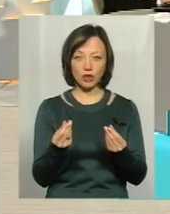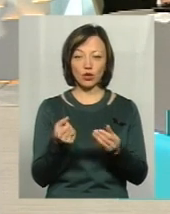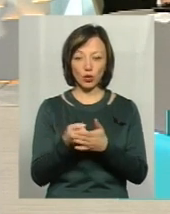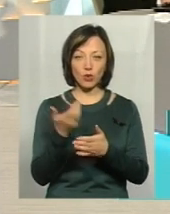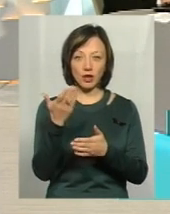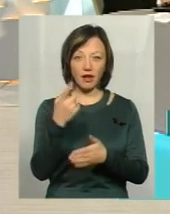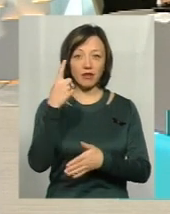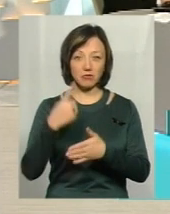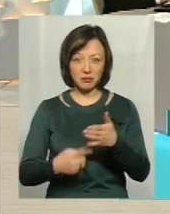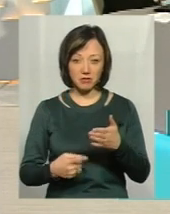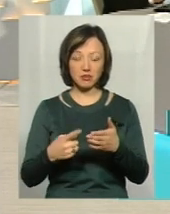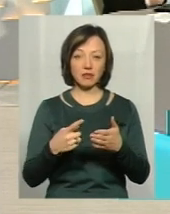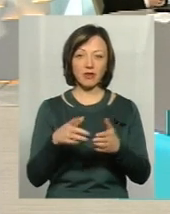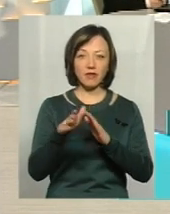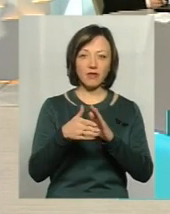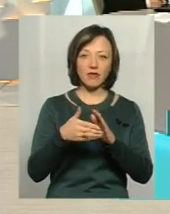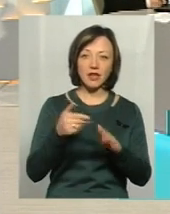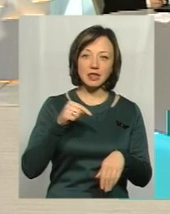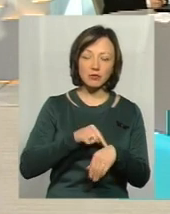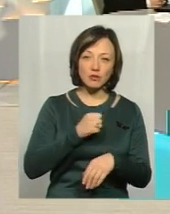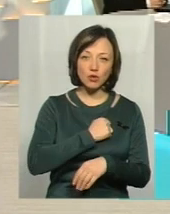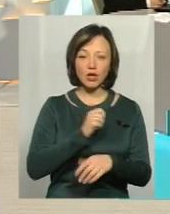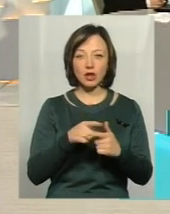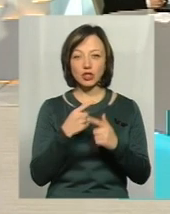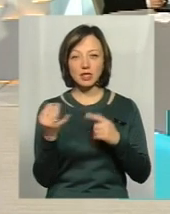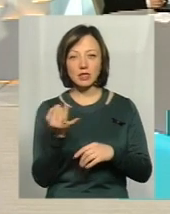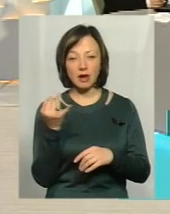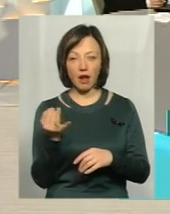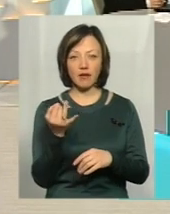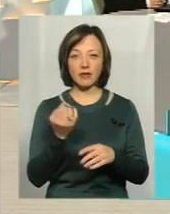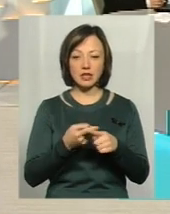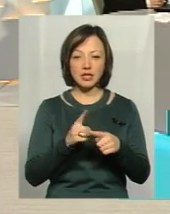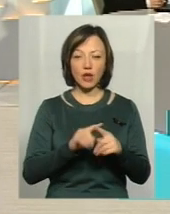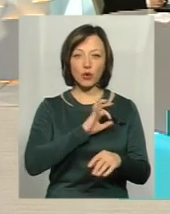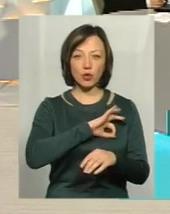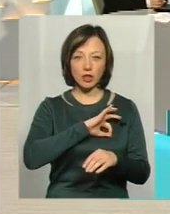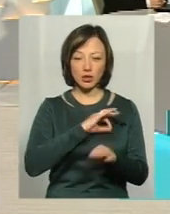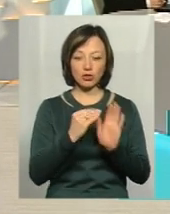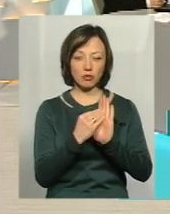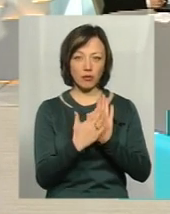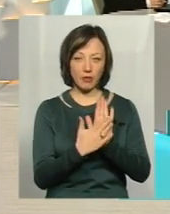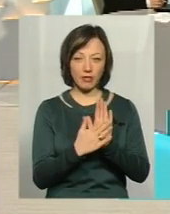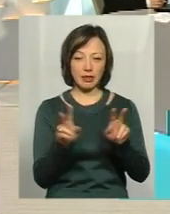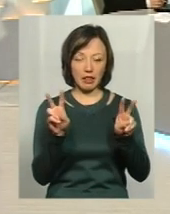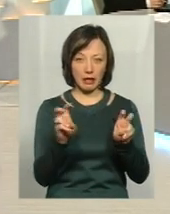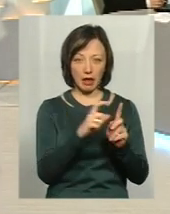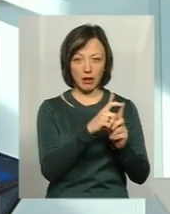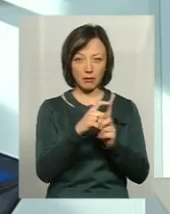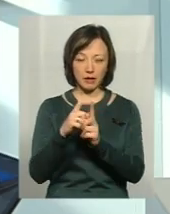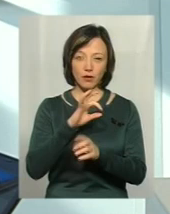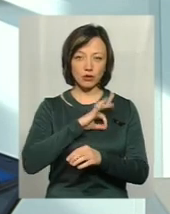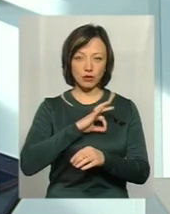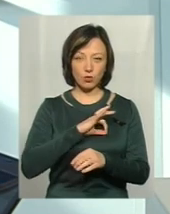неї, увійшли в довіру, викликали співчуття, чи чимось зацікавили. І ось цей юридичний такий термін, який